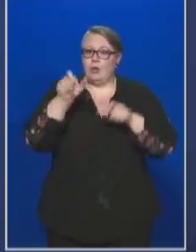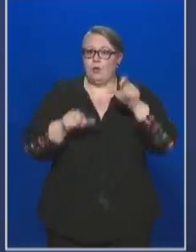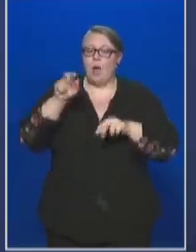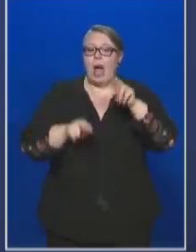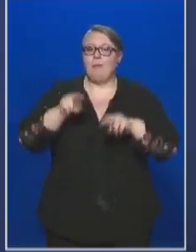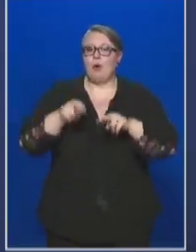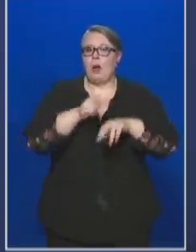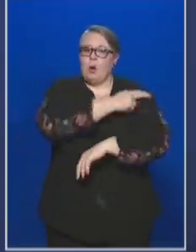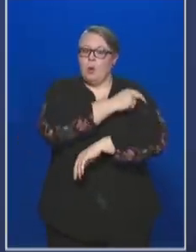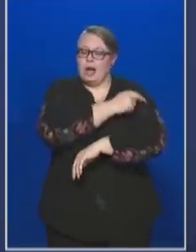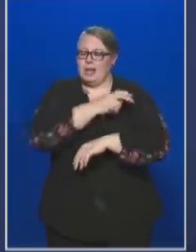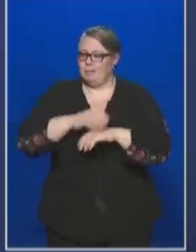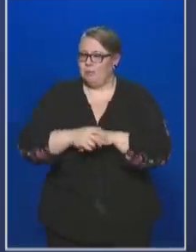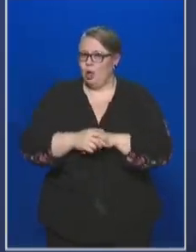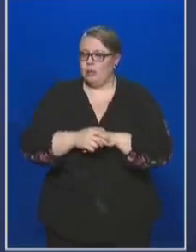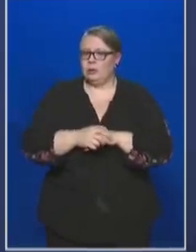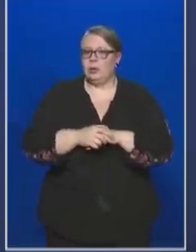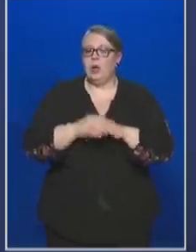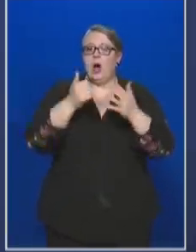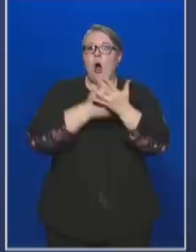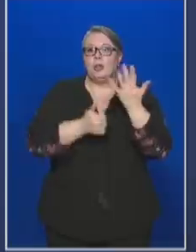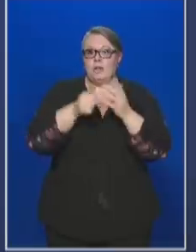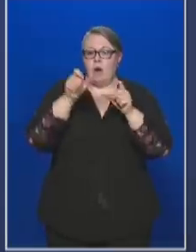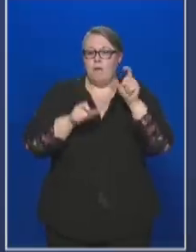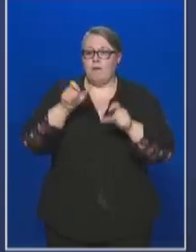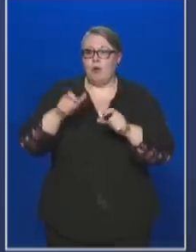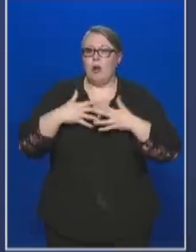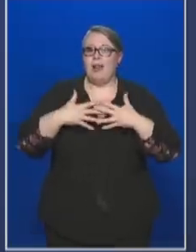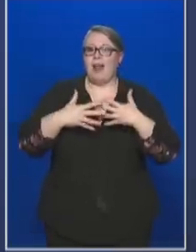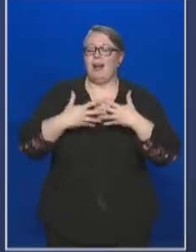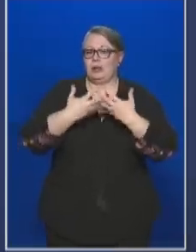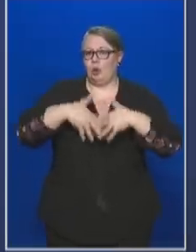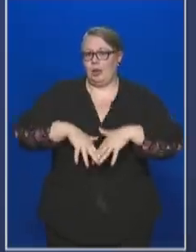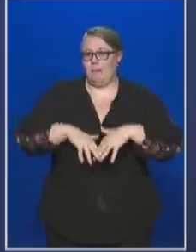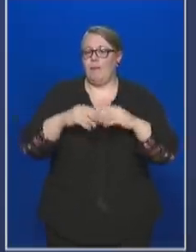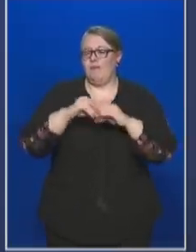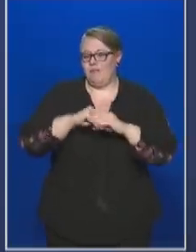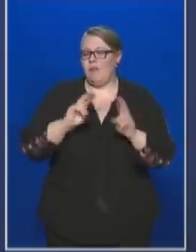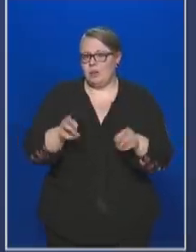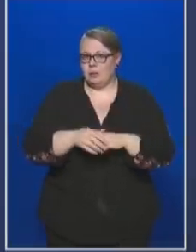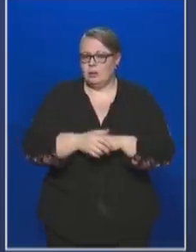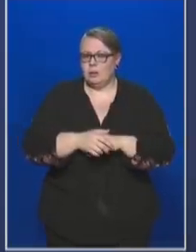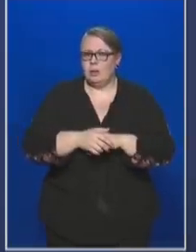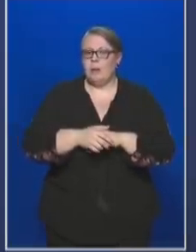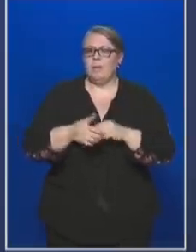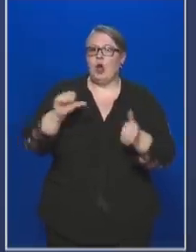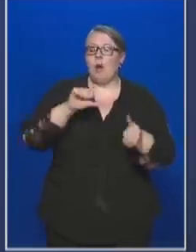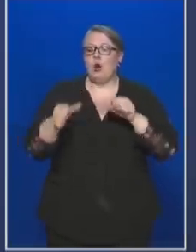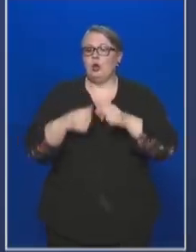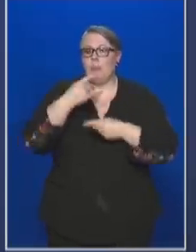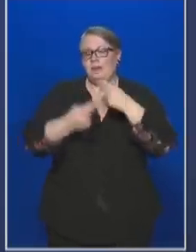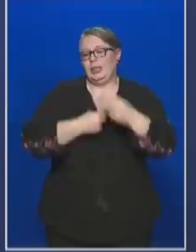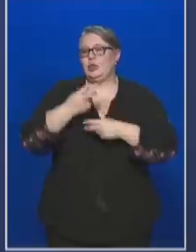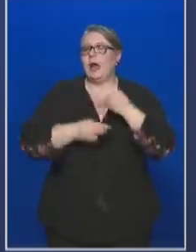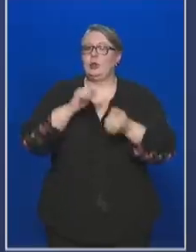ápolnak kórházban, és 60-an vannak lélegeztetőgépen. A laboratóriumi